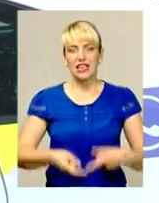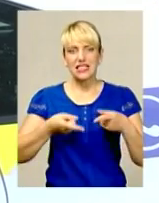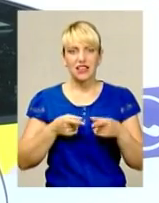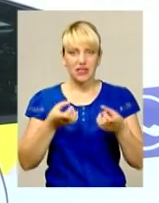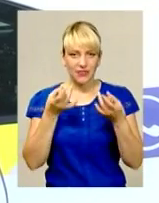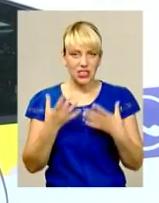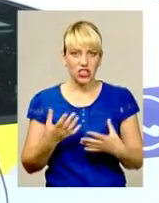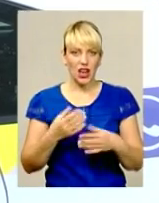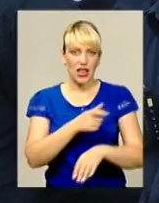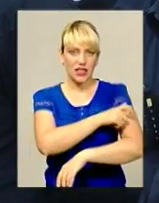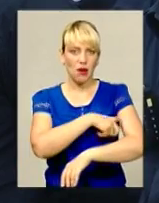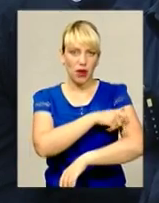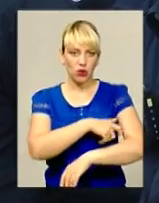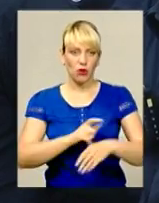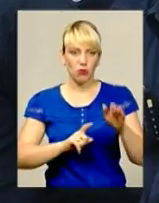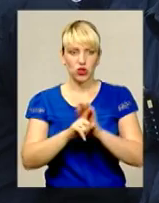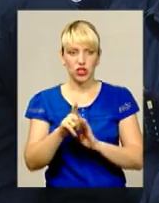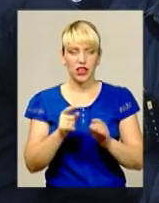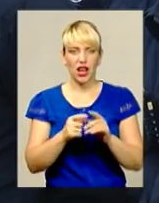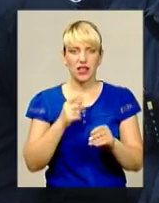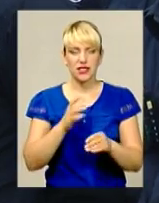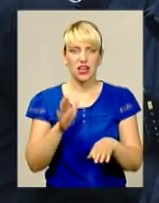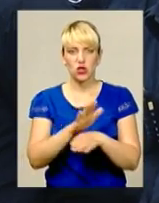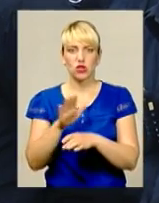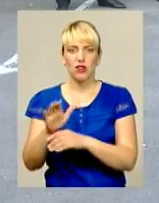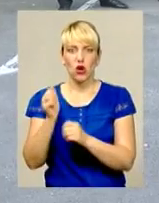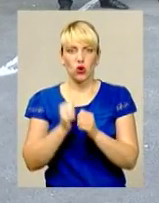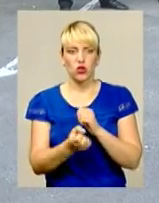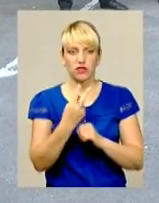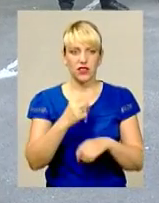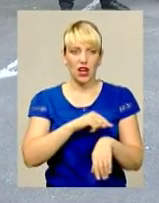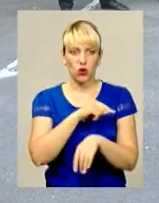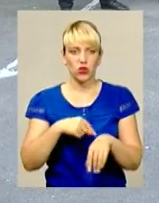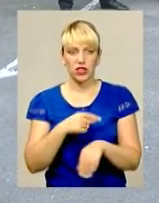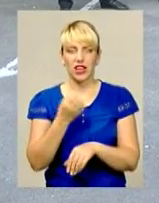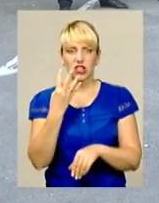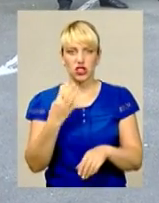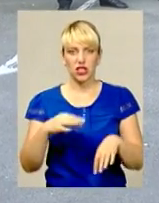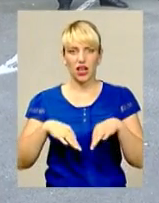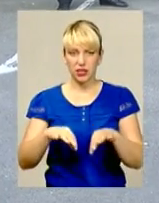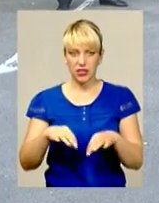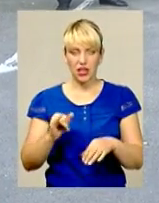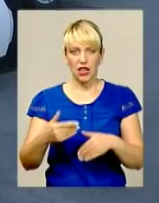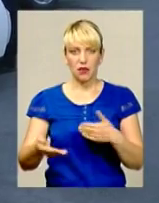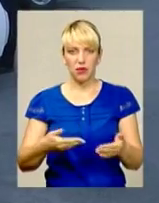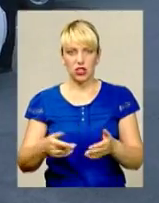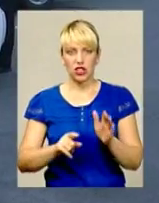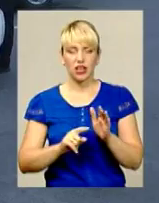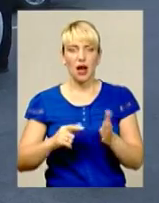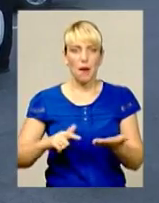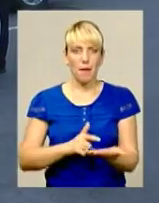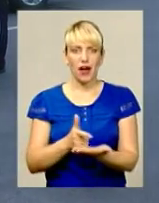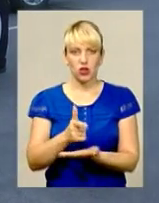патрулювання починається з так званого розводу. Кожних 12 годин на 14 автомобільних та піших маршрутів обласного центру